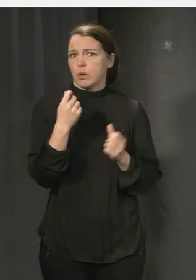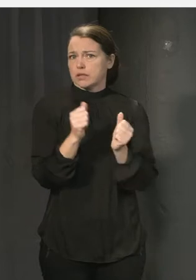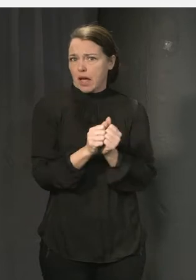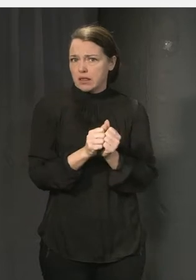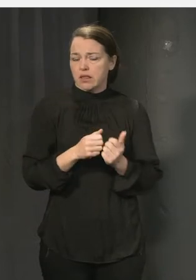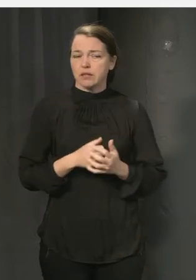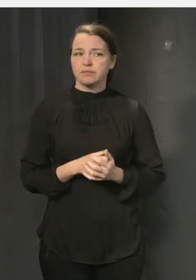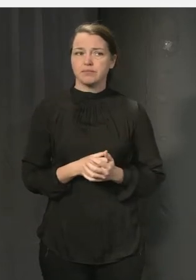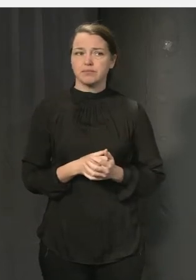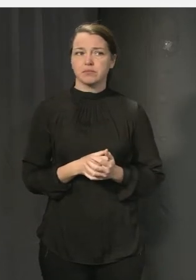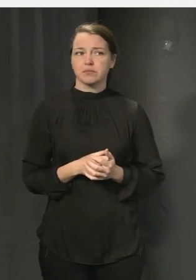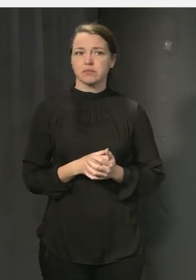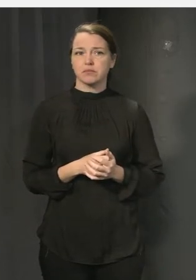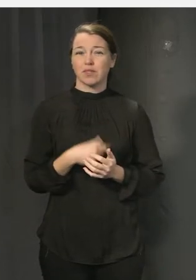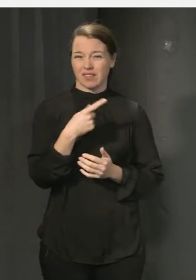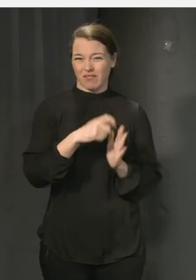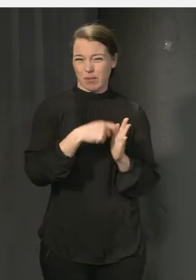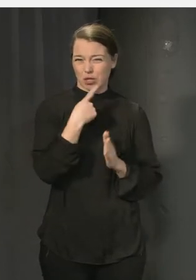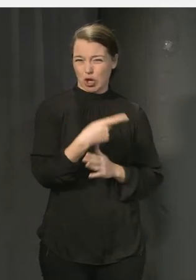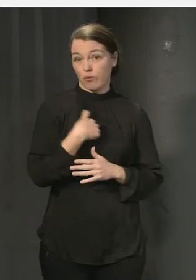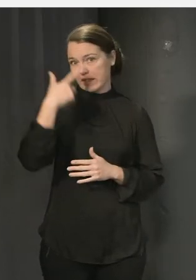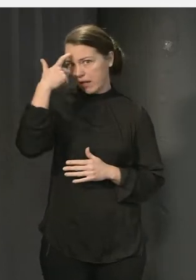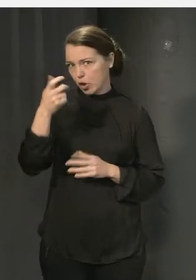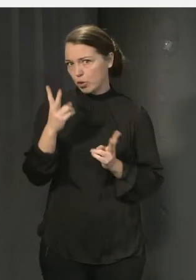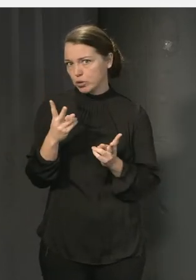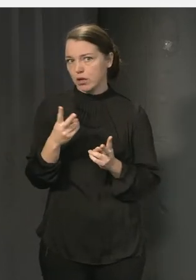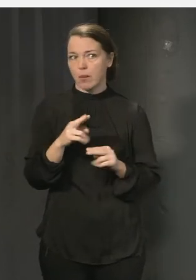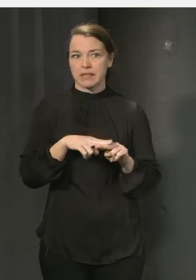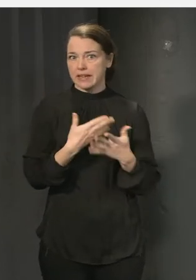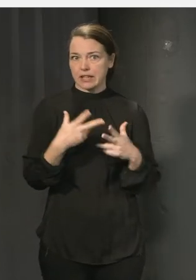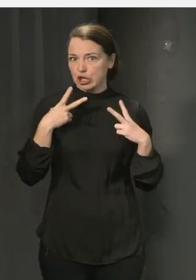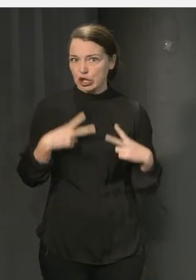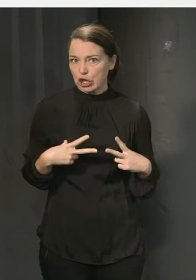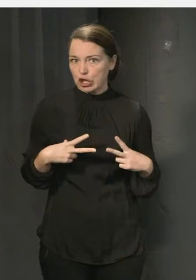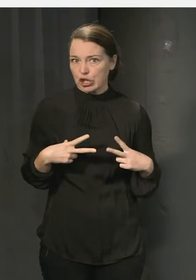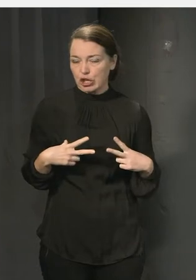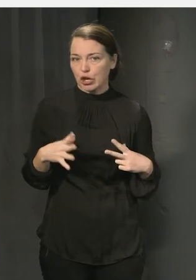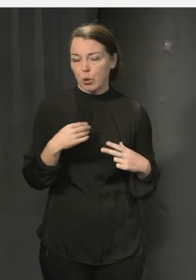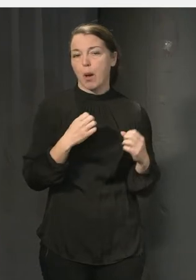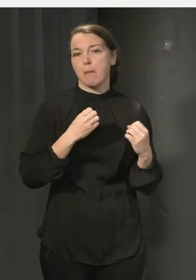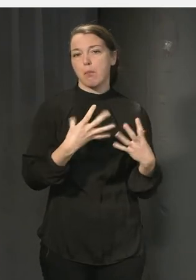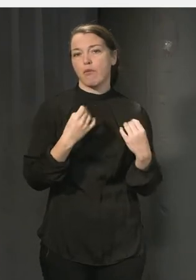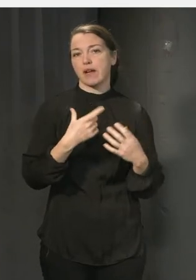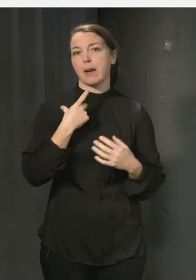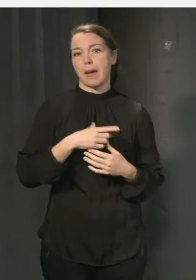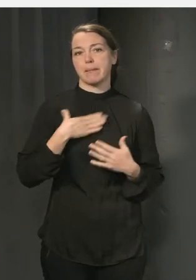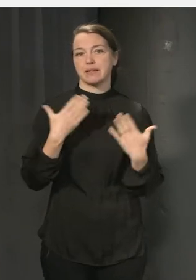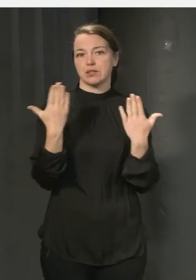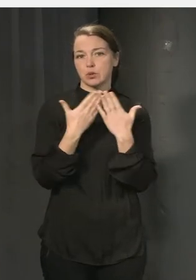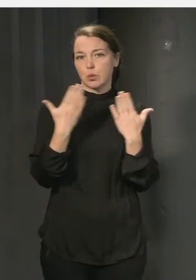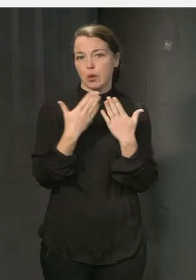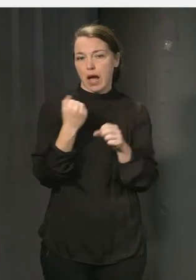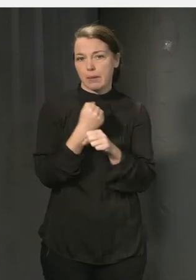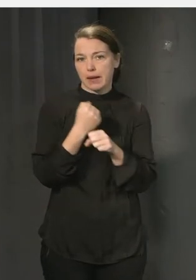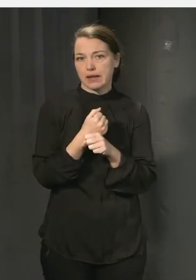Vi kan väl anta, vilket ju sades i filmen också, att om man inte känner sig trygg så kommer det påverka skolarbetet,